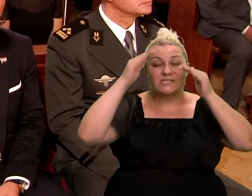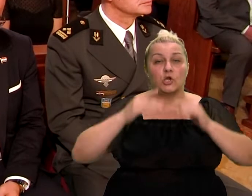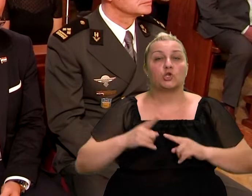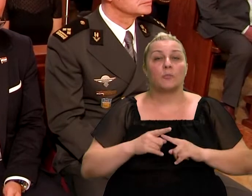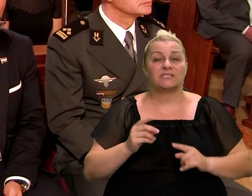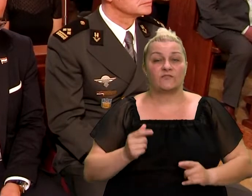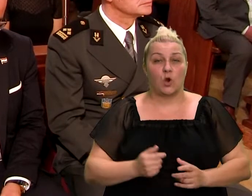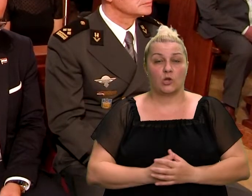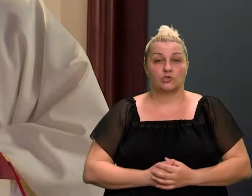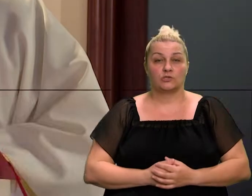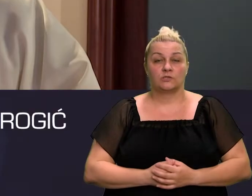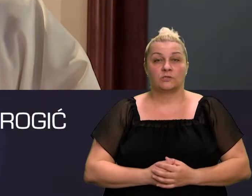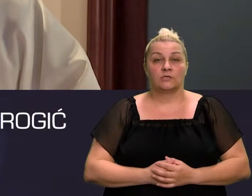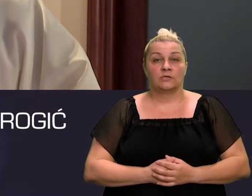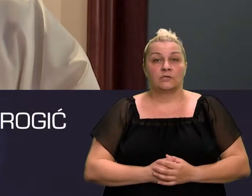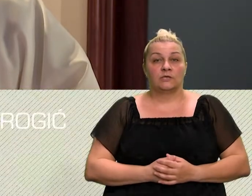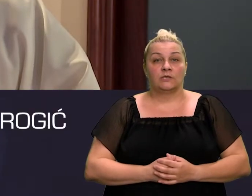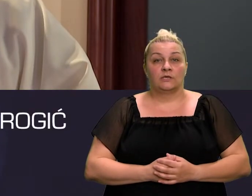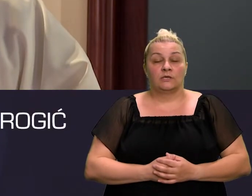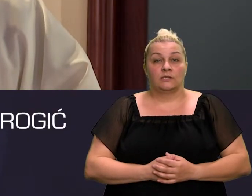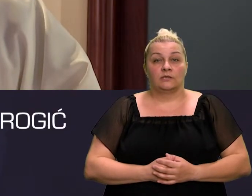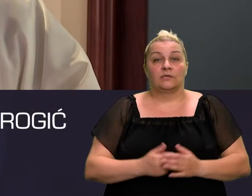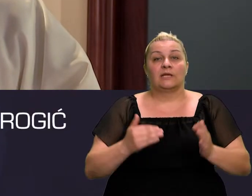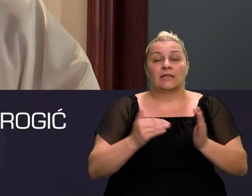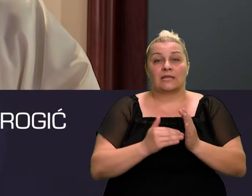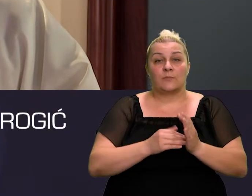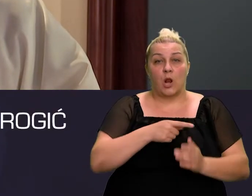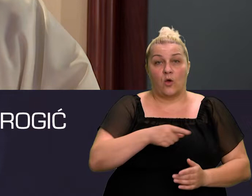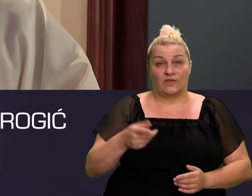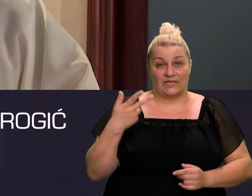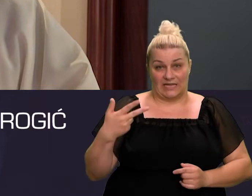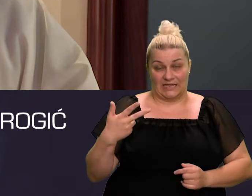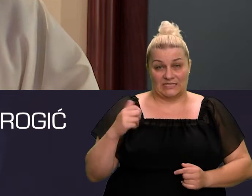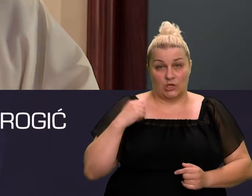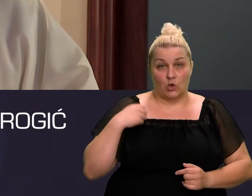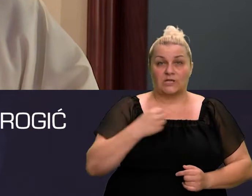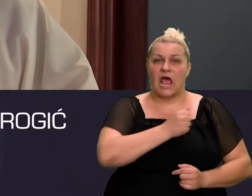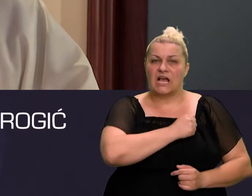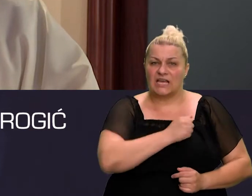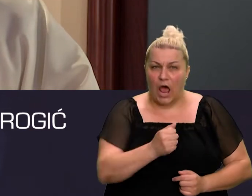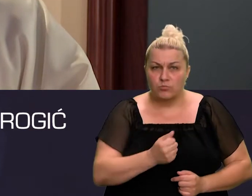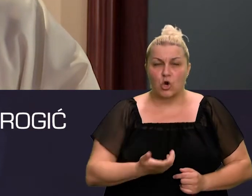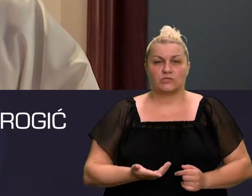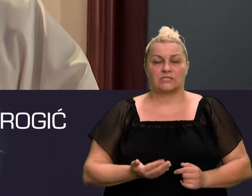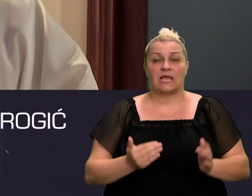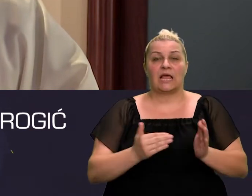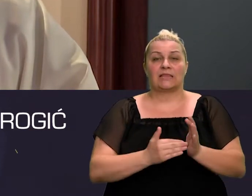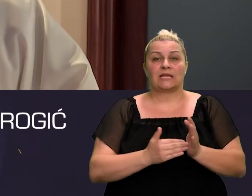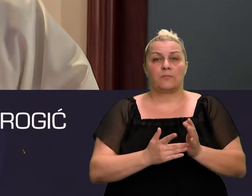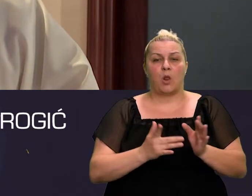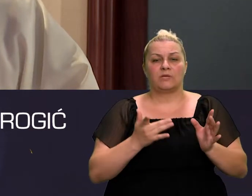Tomislav Rogić. Trebalo je tada, pri 30 godina, hrabrosti. Trebalo je